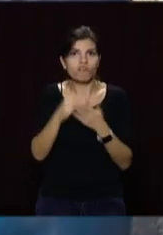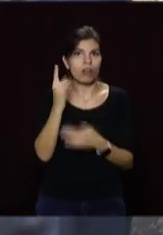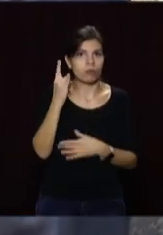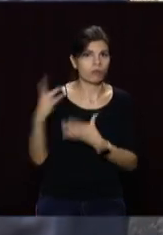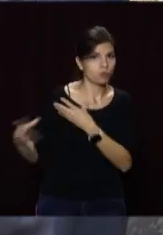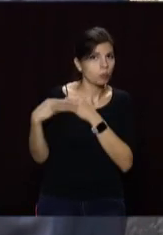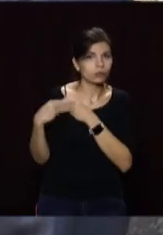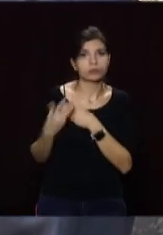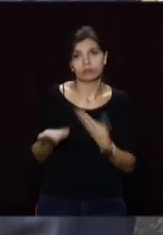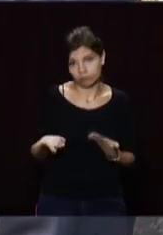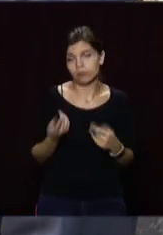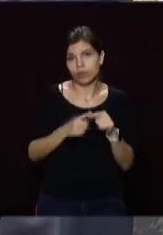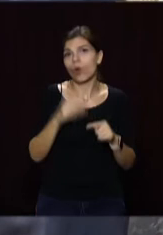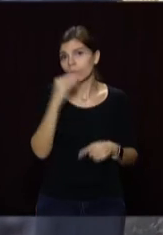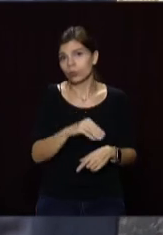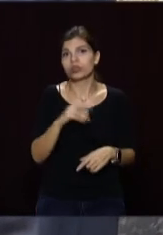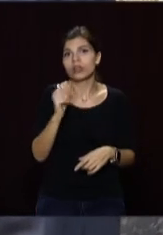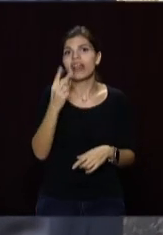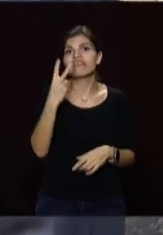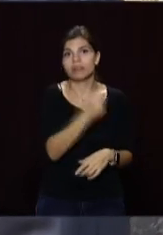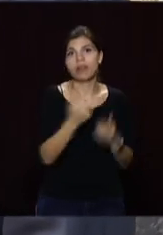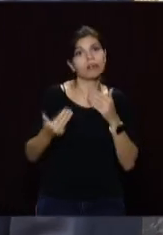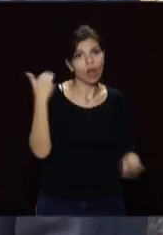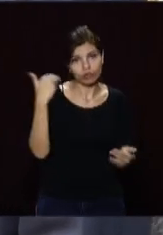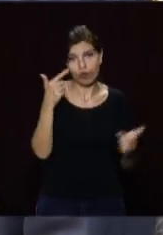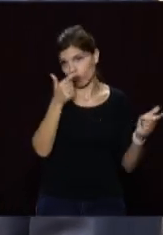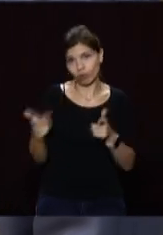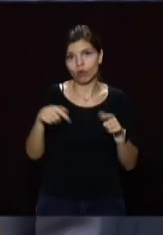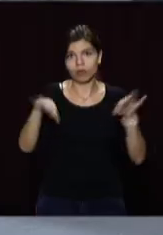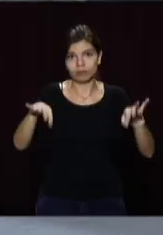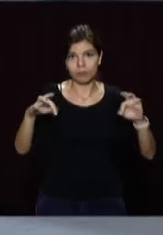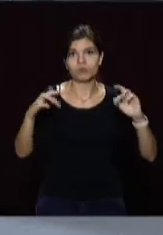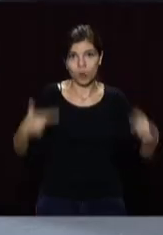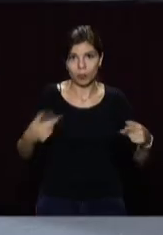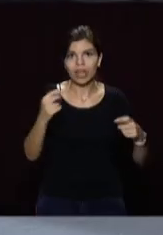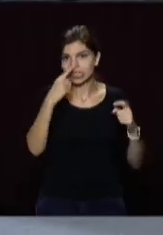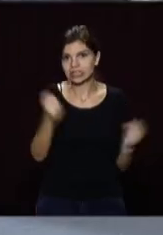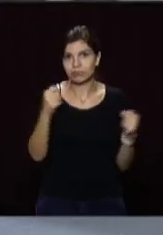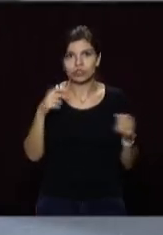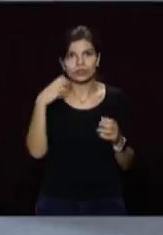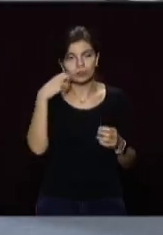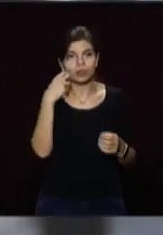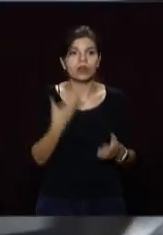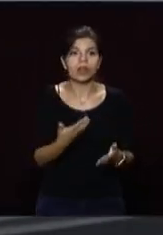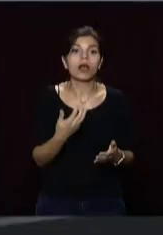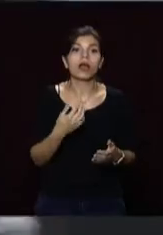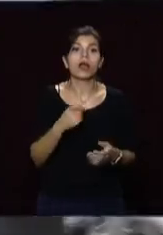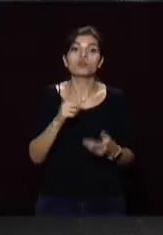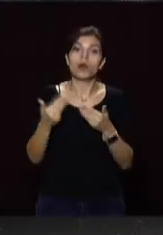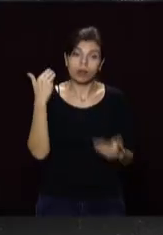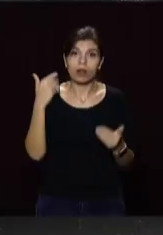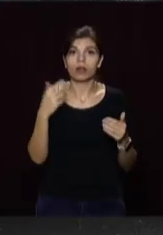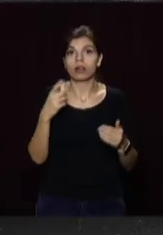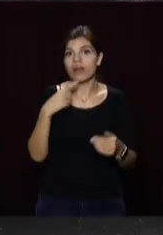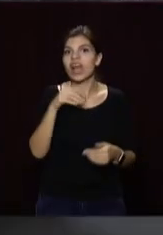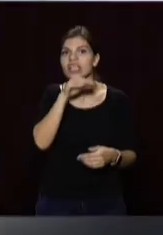своїм дитином. Лучше на дві тижні раніше переобутися. Щоб нагоди не заскочили водія з Ненацька, треба наперед про